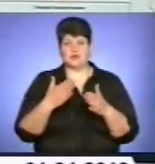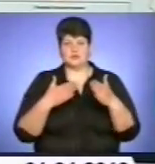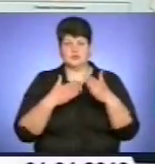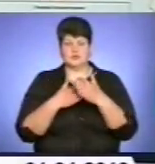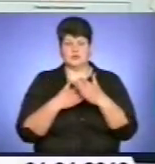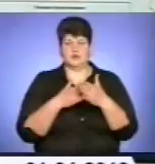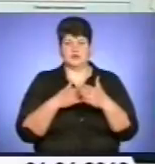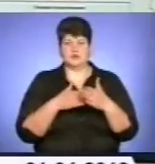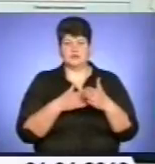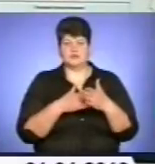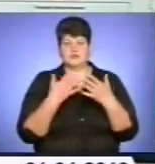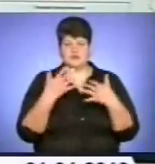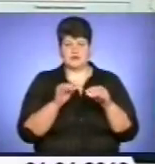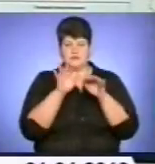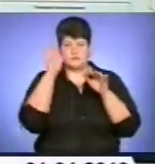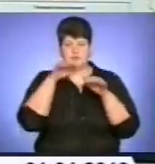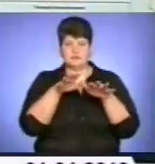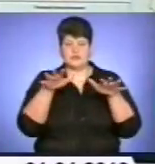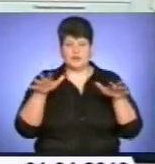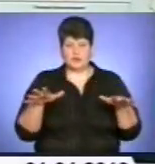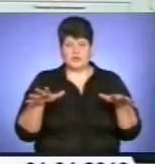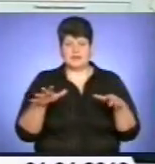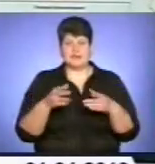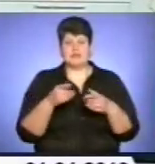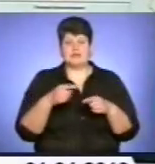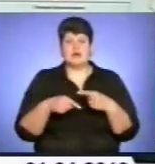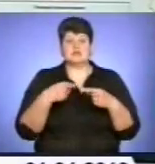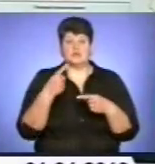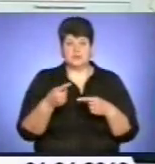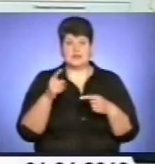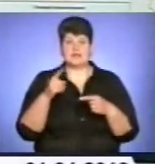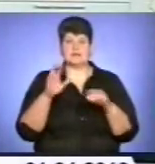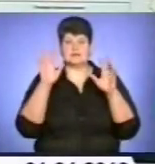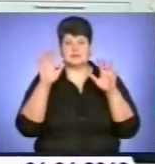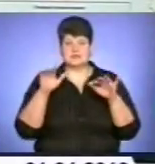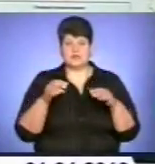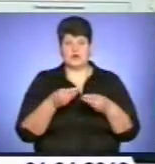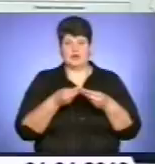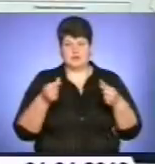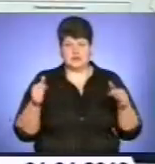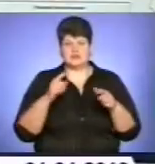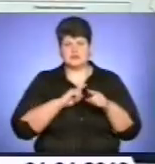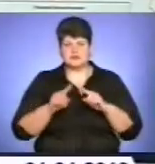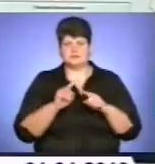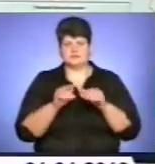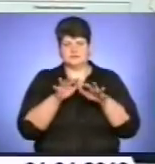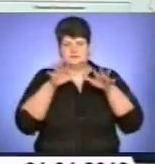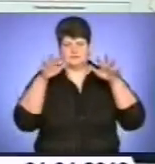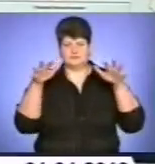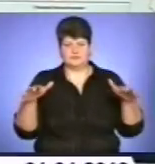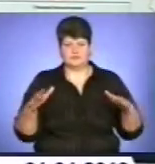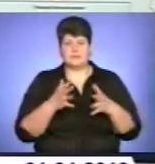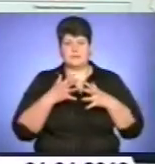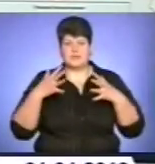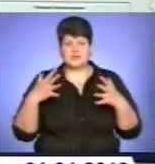відмітки підтоплення. Звичайно, наступне сніготання тільки посілить картину. Менш складною,